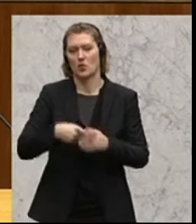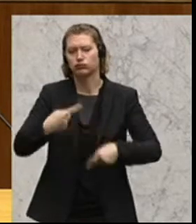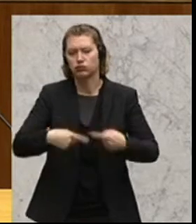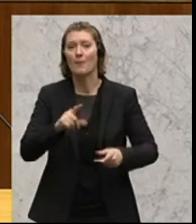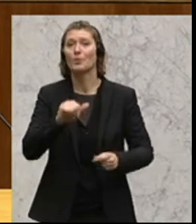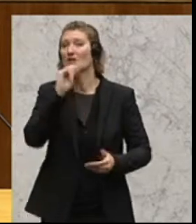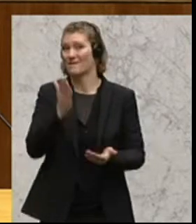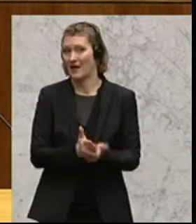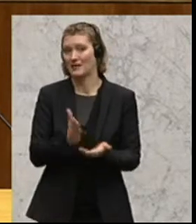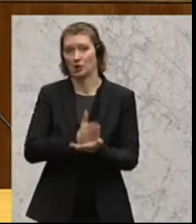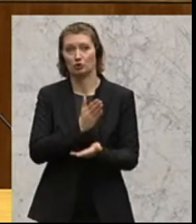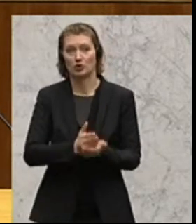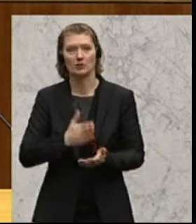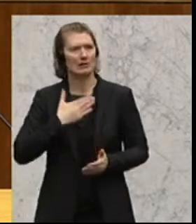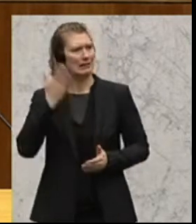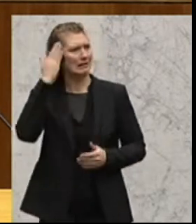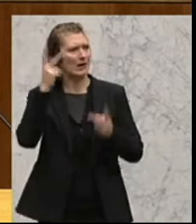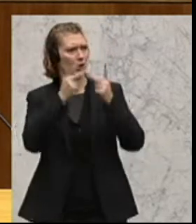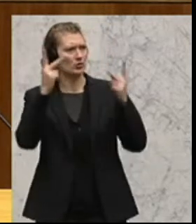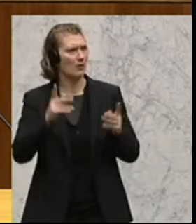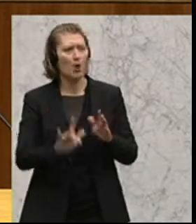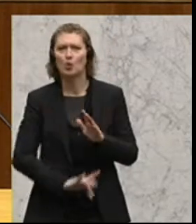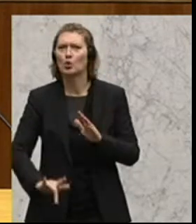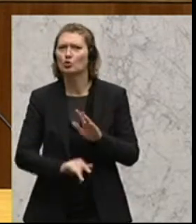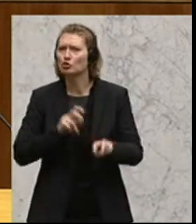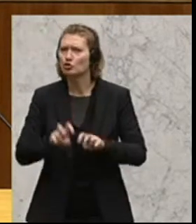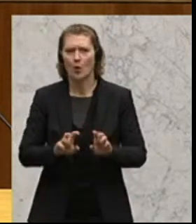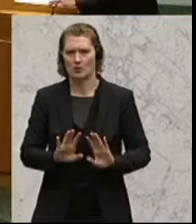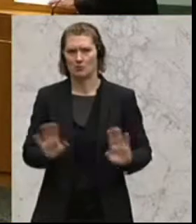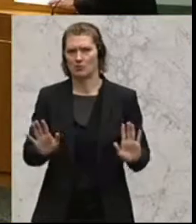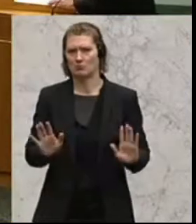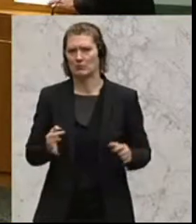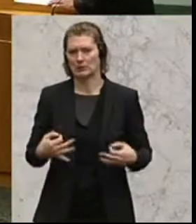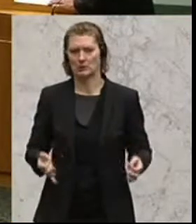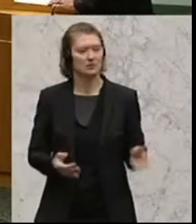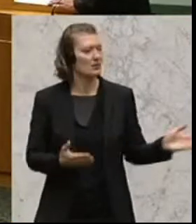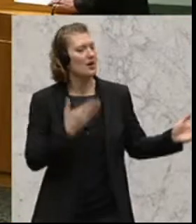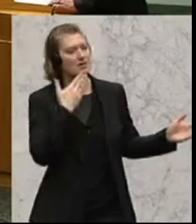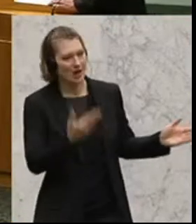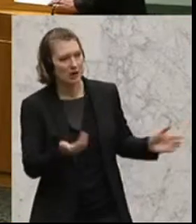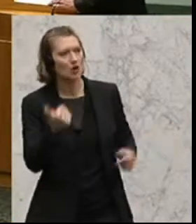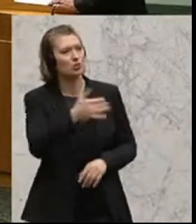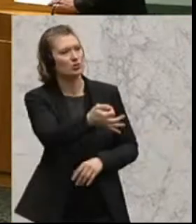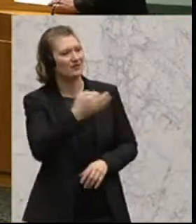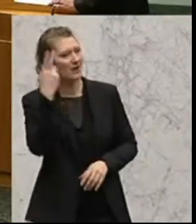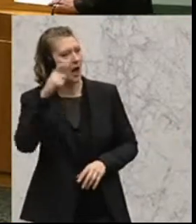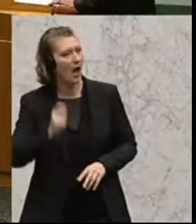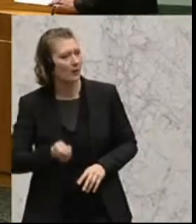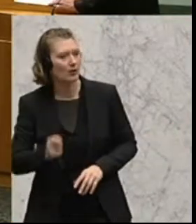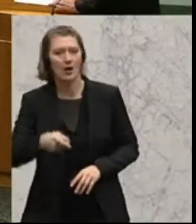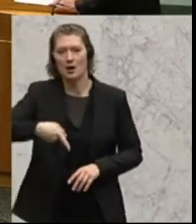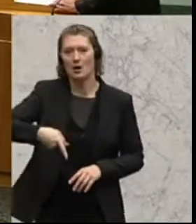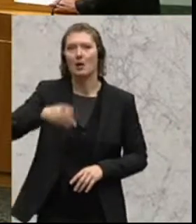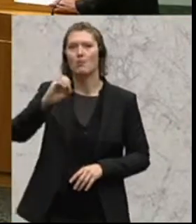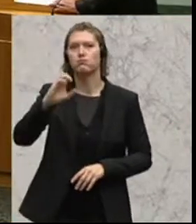den Konzepten, die mir bekannt sind, ist das Thema Grundsteuer nicht enthalten. Danke. Zusatzfrage, Herr Abgeordneter Hock.